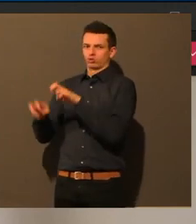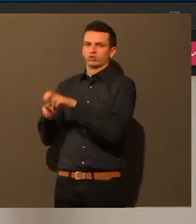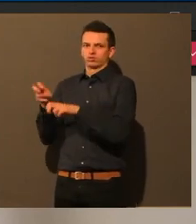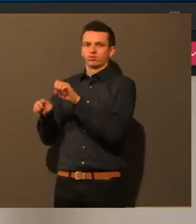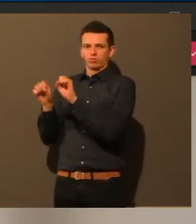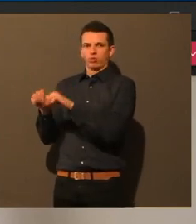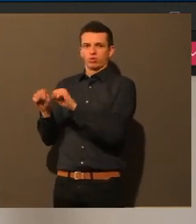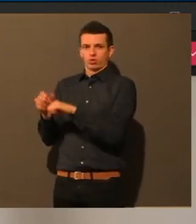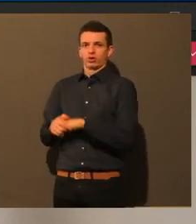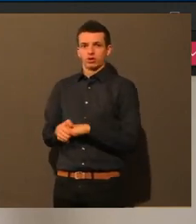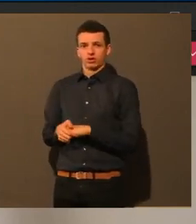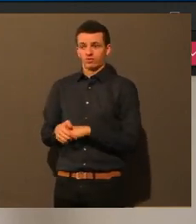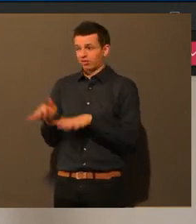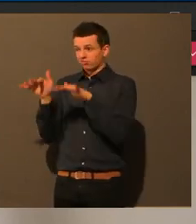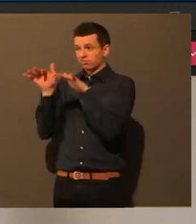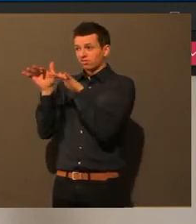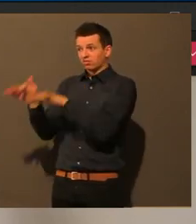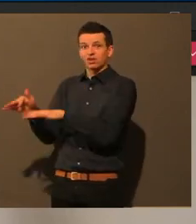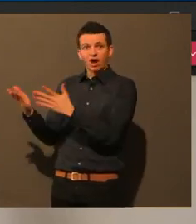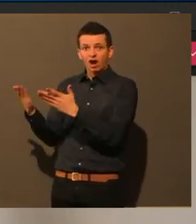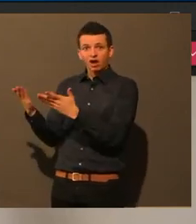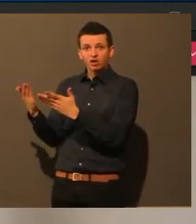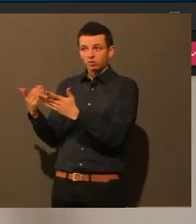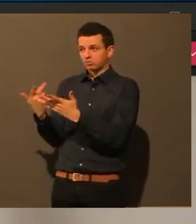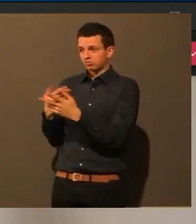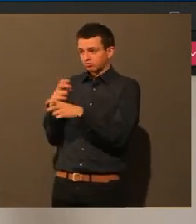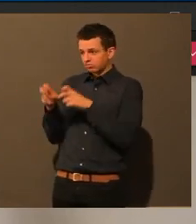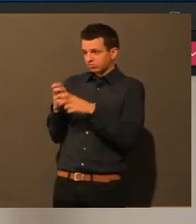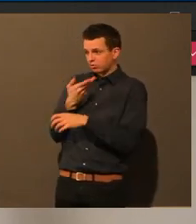überhaupt, sei es Einkaufshilfe oder was auch immer.